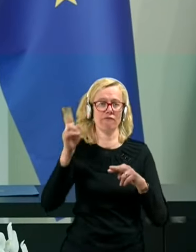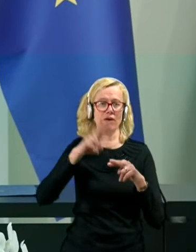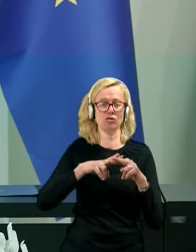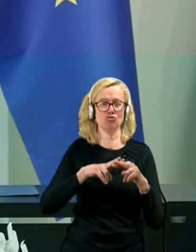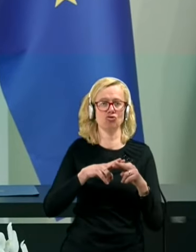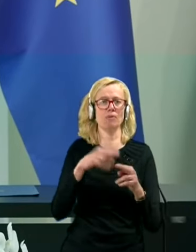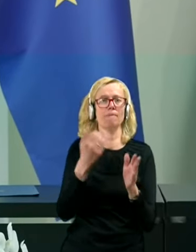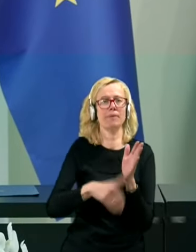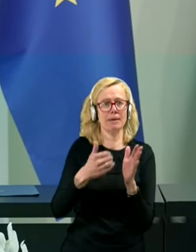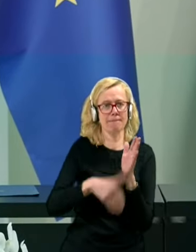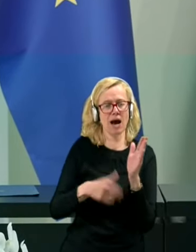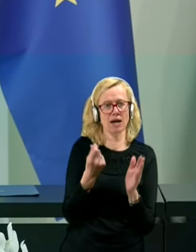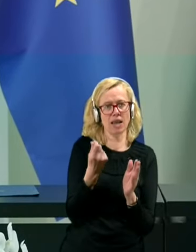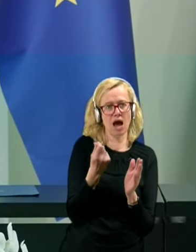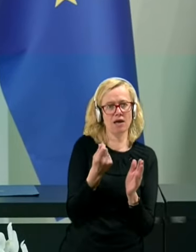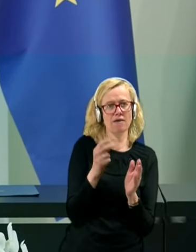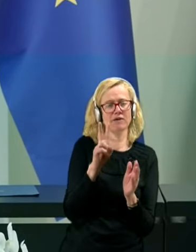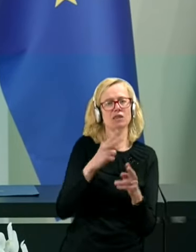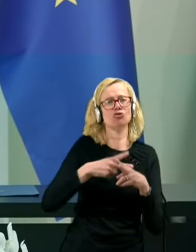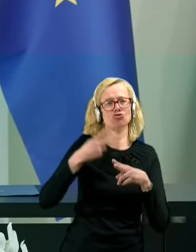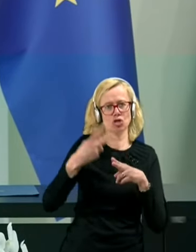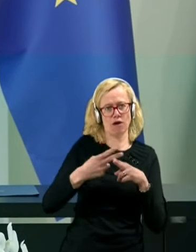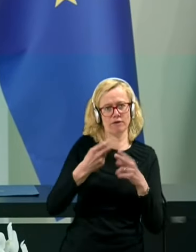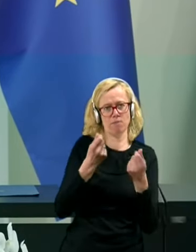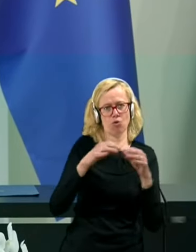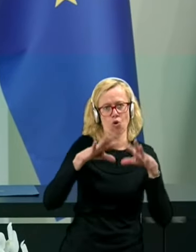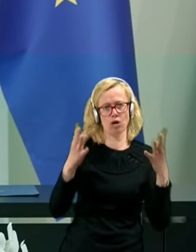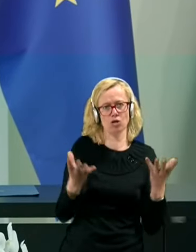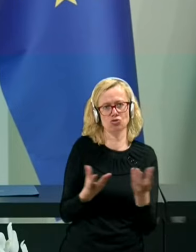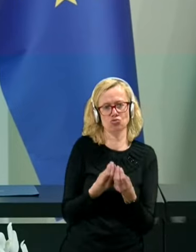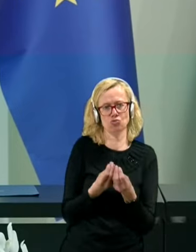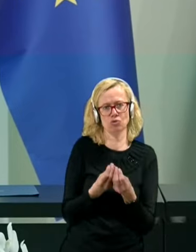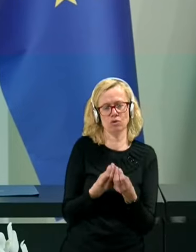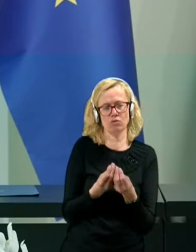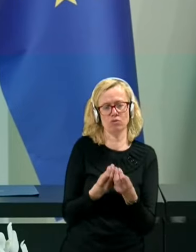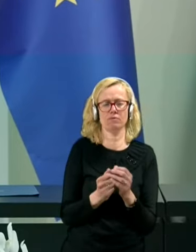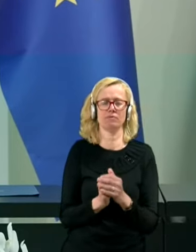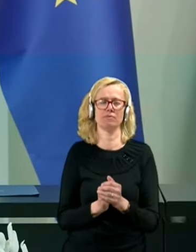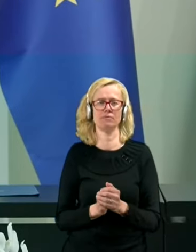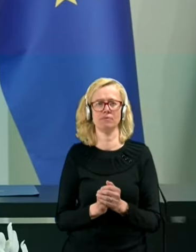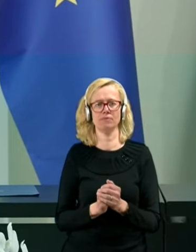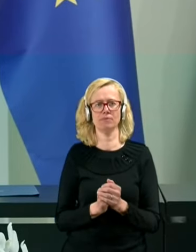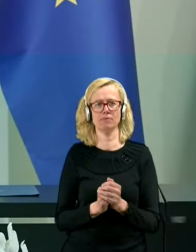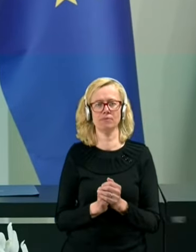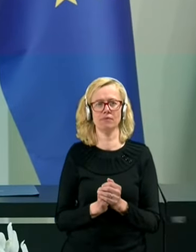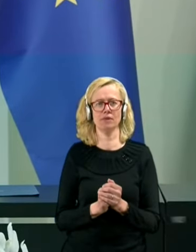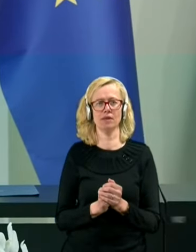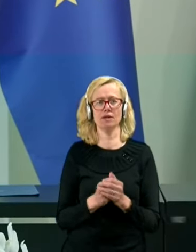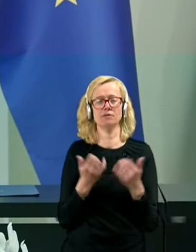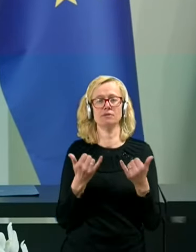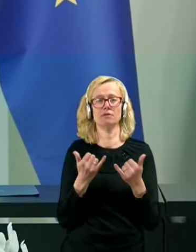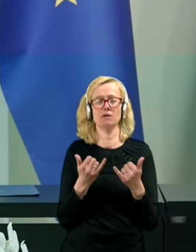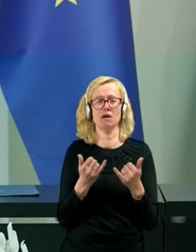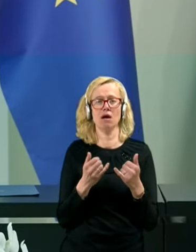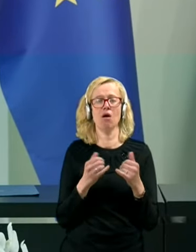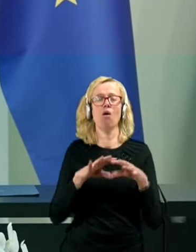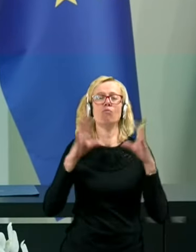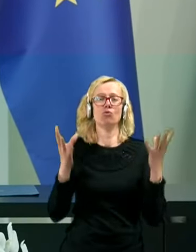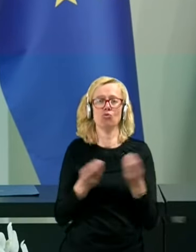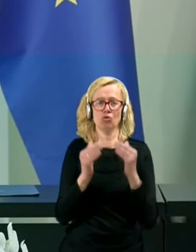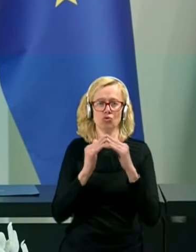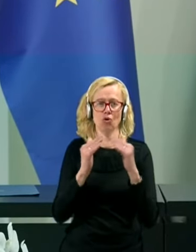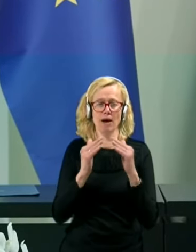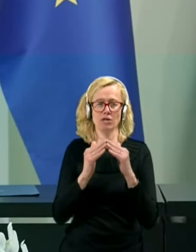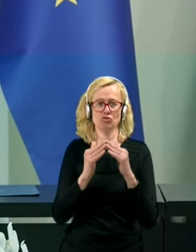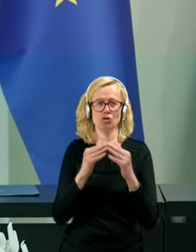primanklaj v državnem proračunu s eno državni blagajni. Zdaj, brutodomački proizvod pade z